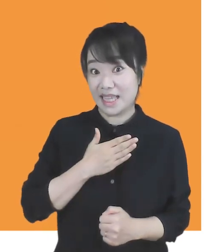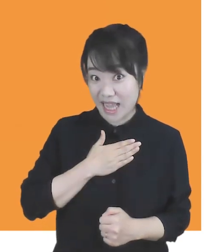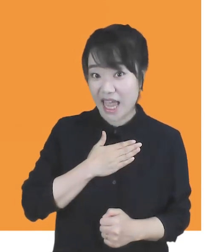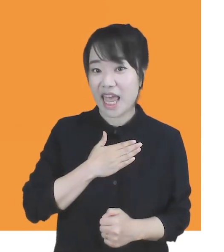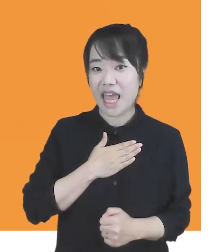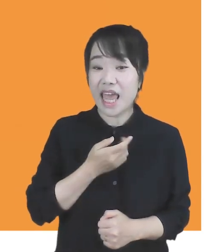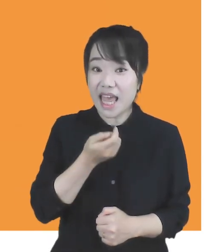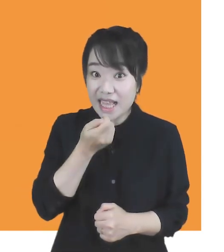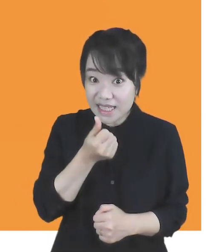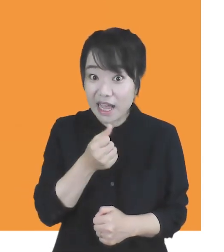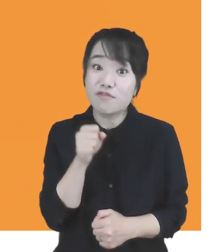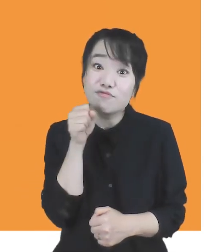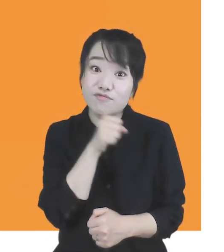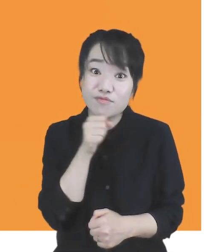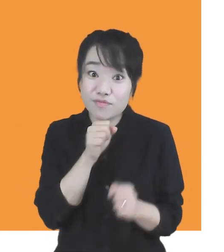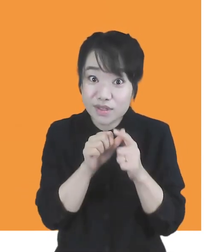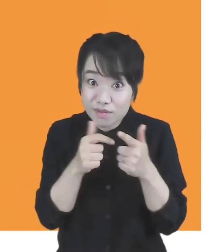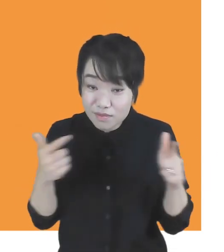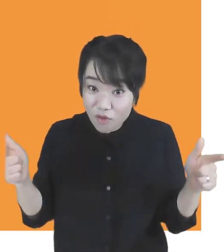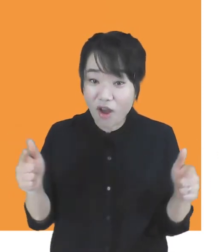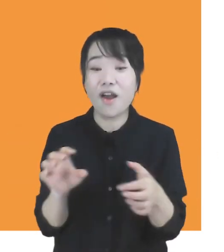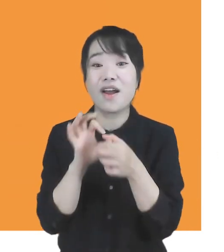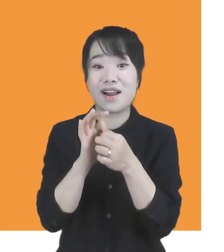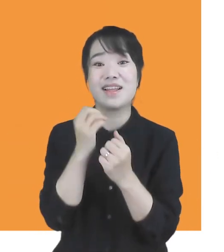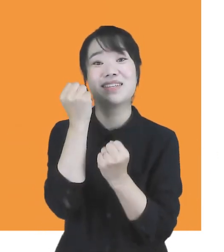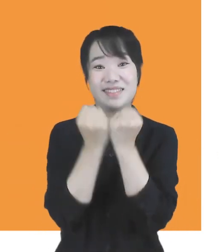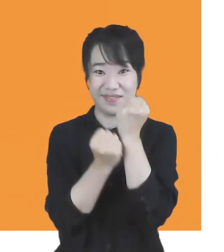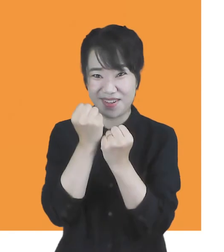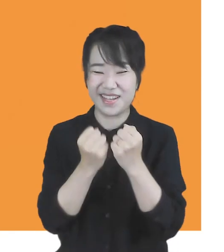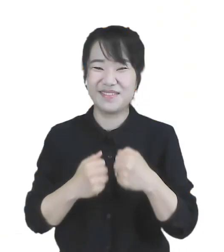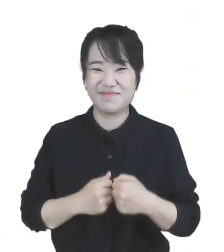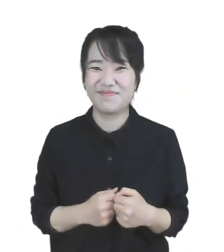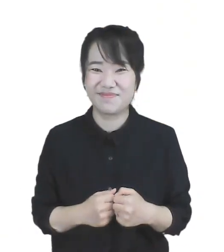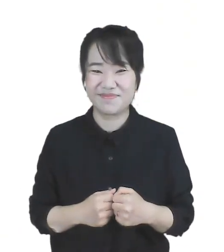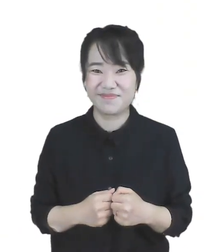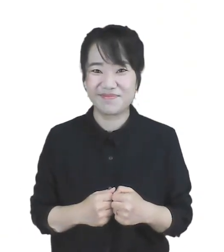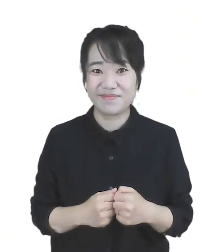나의 하찮고 소중한 취향을 함께한 물건들에 대하여